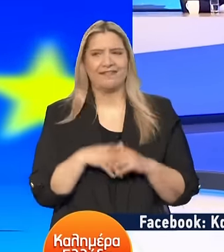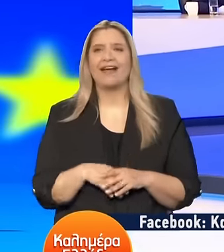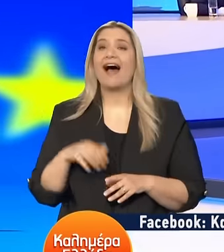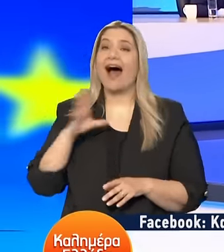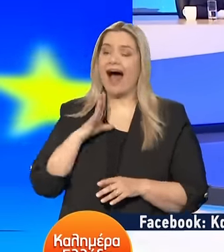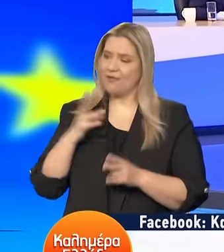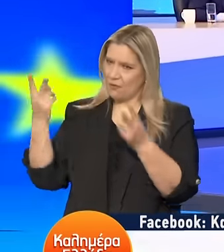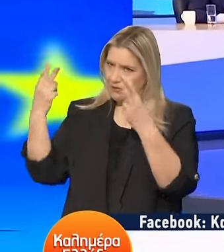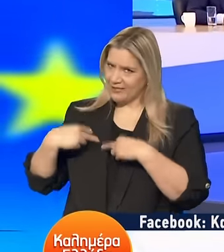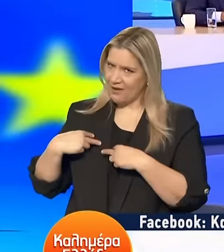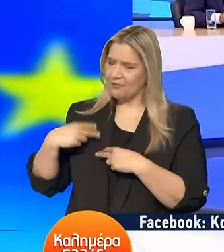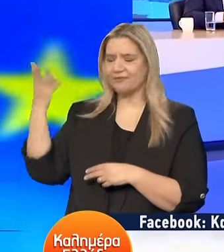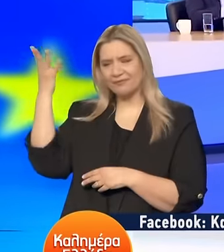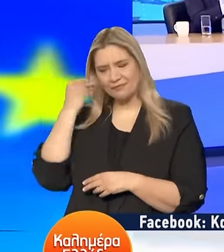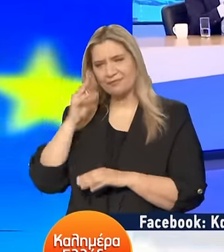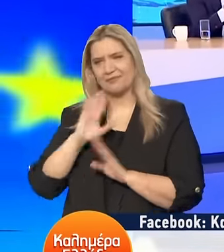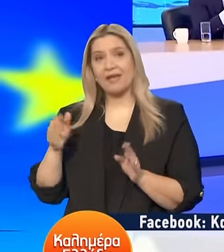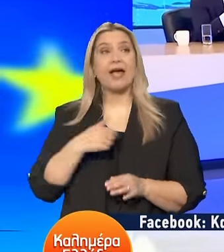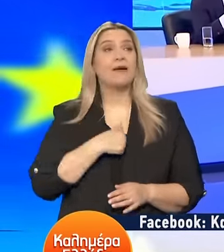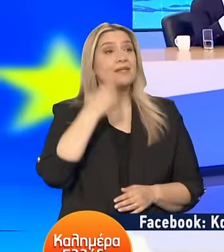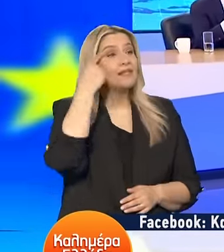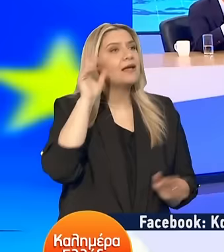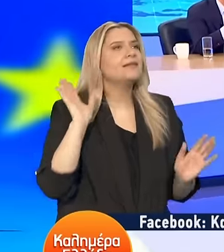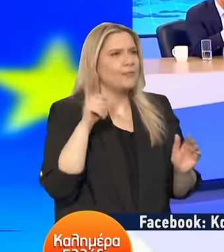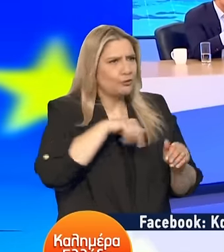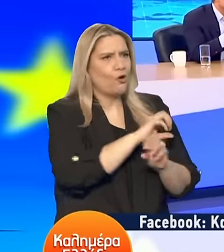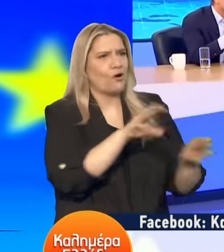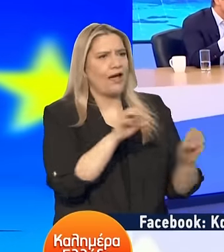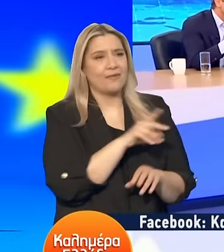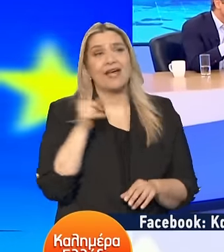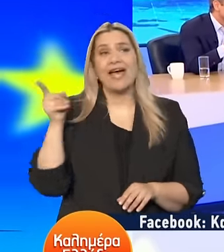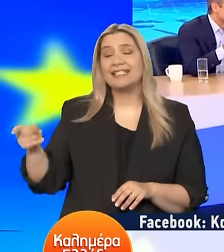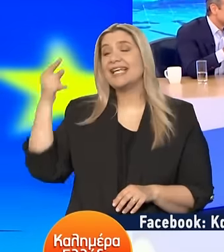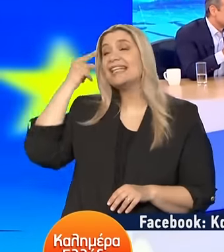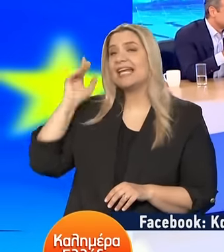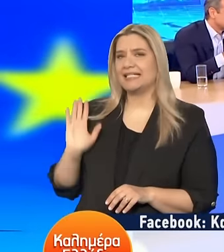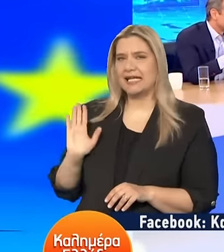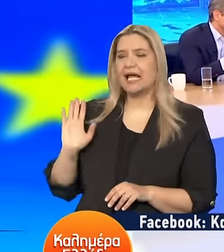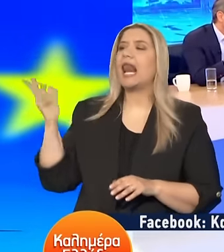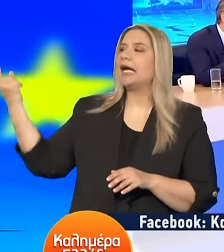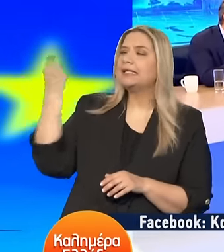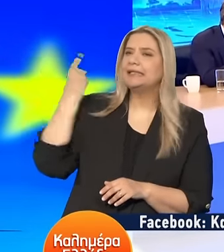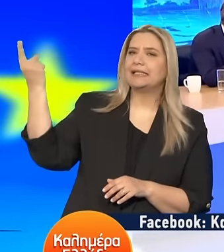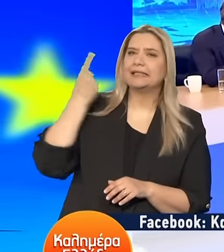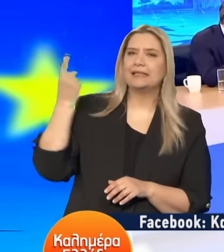ξέρουν Τα γνωρίζανε πολύ καλά Εσείς μπορεί να μην τα ξέρατε Αλλά η κριτική ξέρετε την οποία